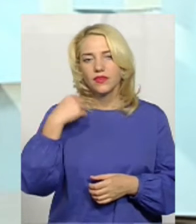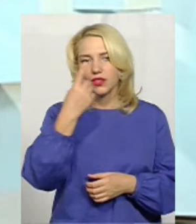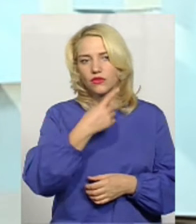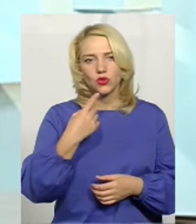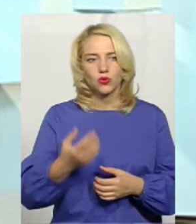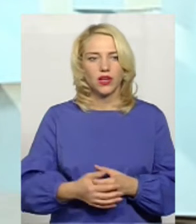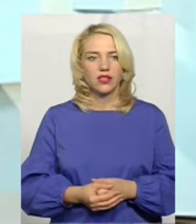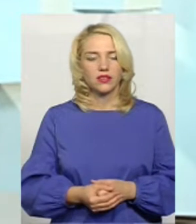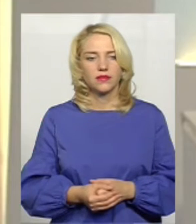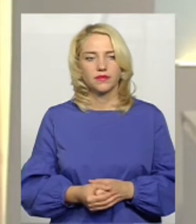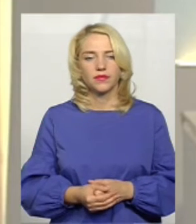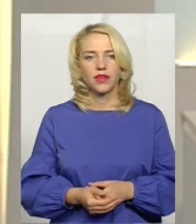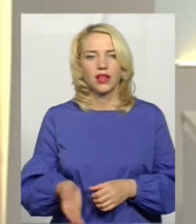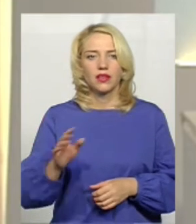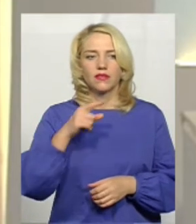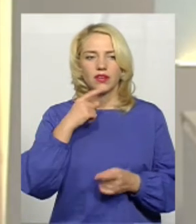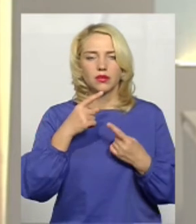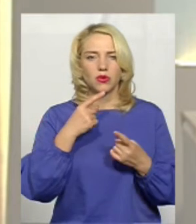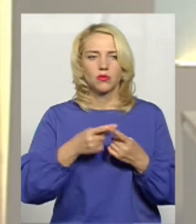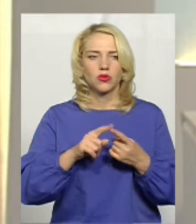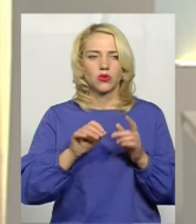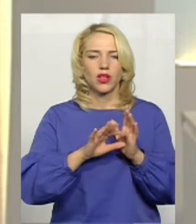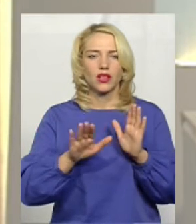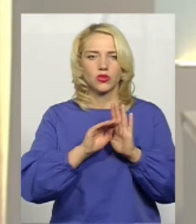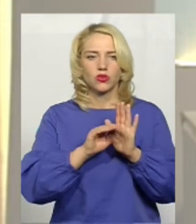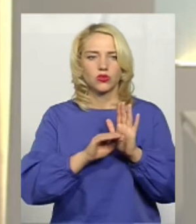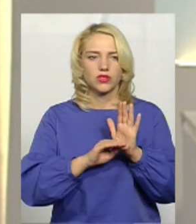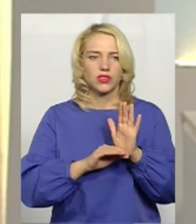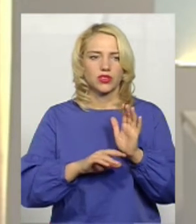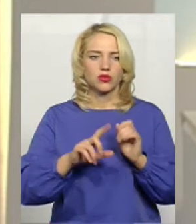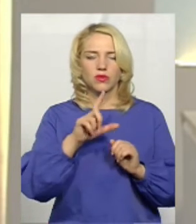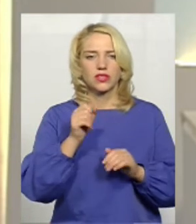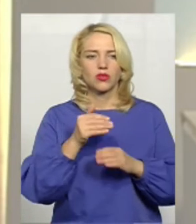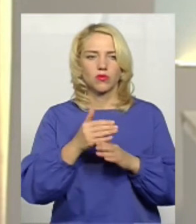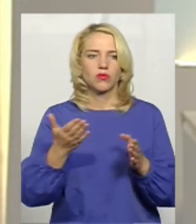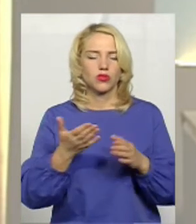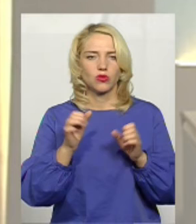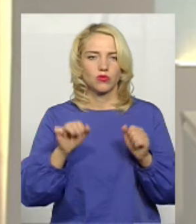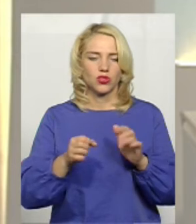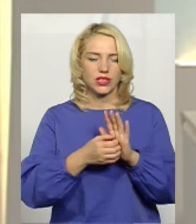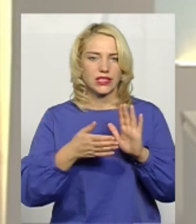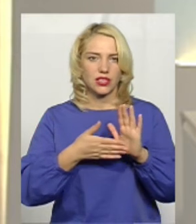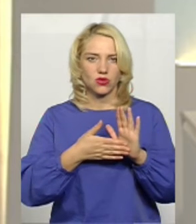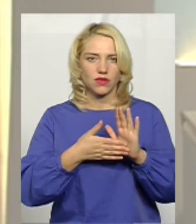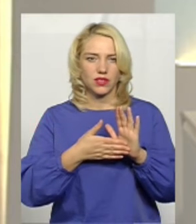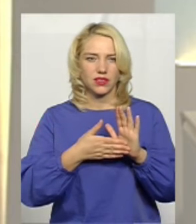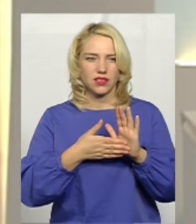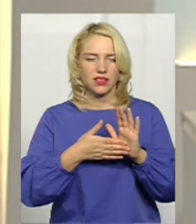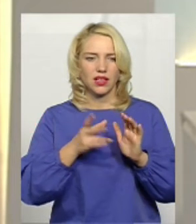розрулюємо. Давайте поговоримо про ту електронну систему, за допомогою якої можна зареєструватися